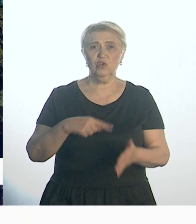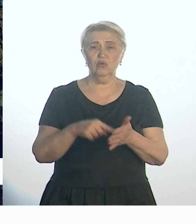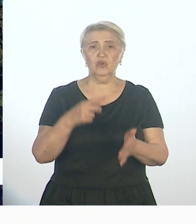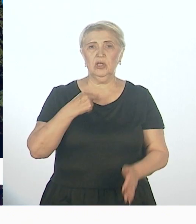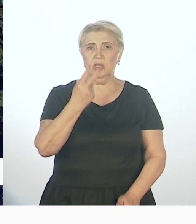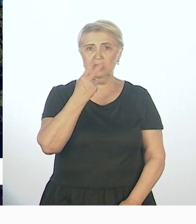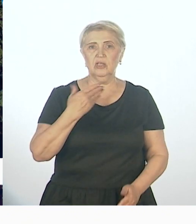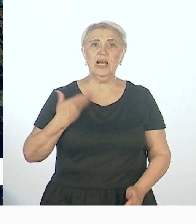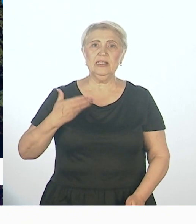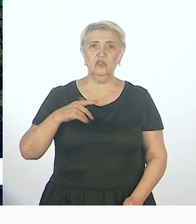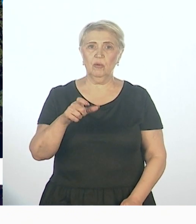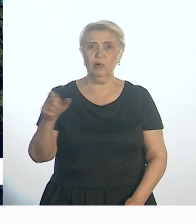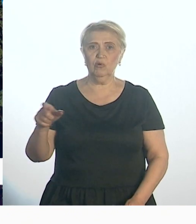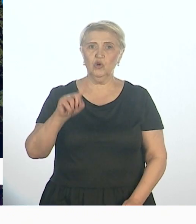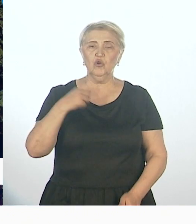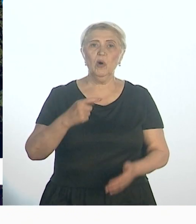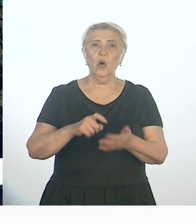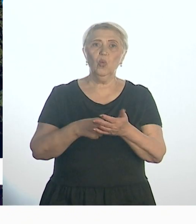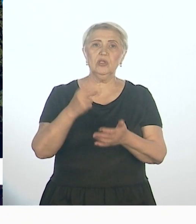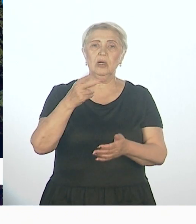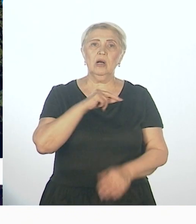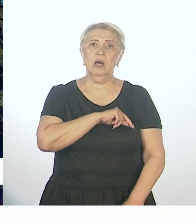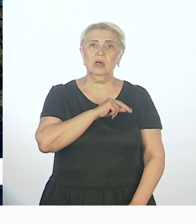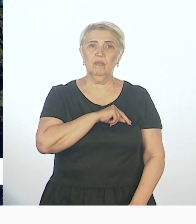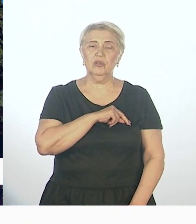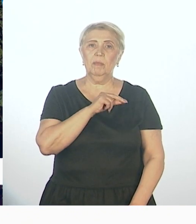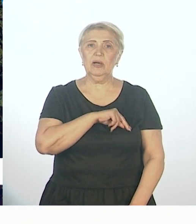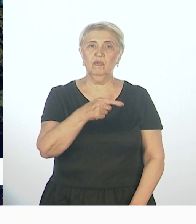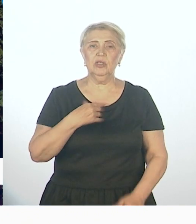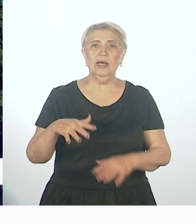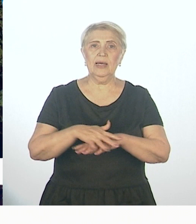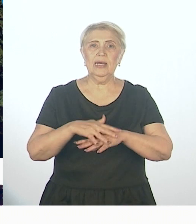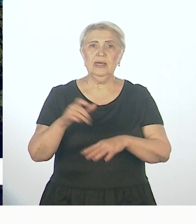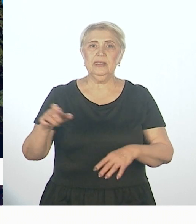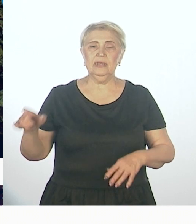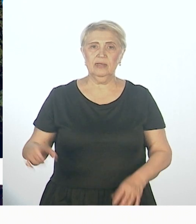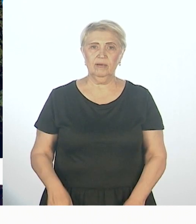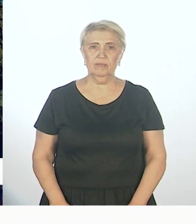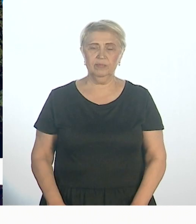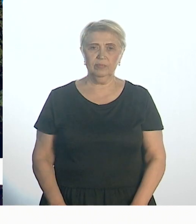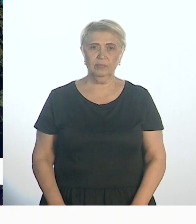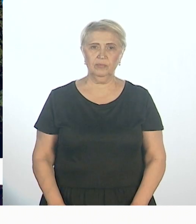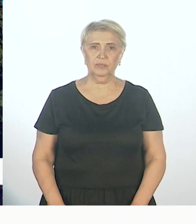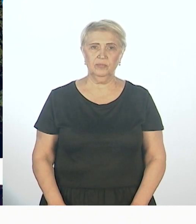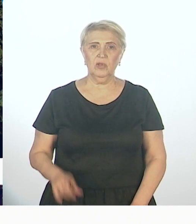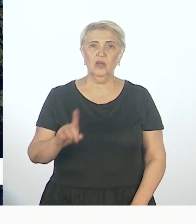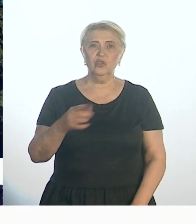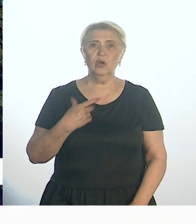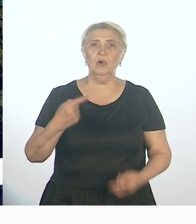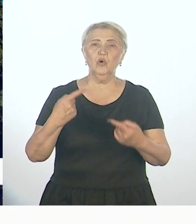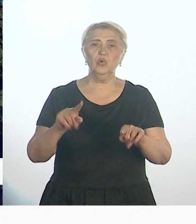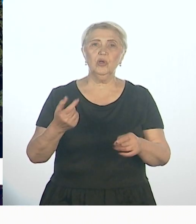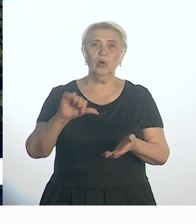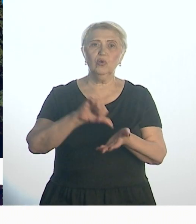зачем люди, вот кроме того, чтобы узнать, как работают центры по работе с населением муниципальные, зачем еще приезжали? Чем, собственно, другие участники